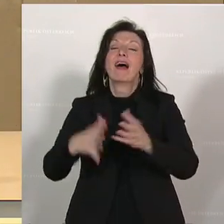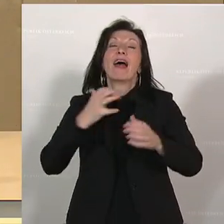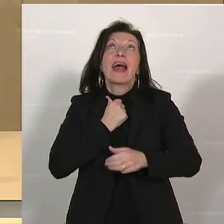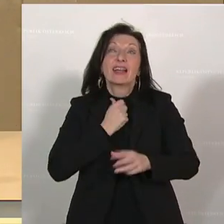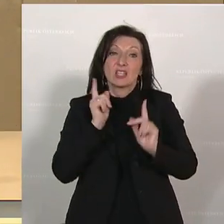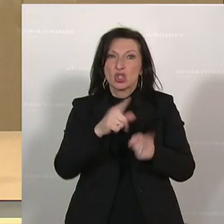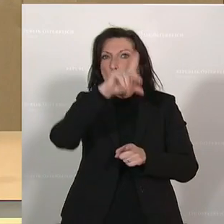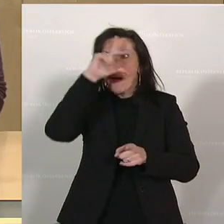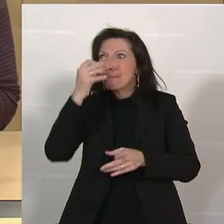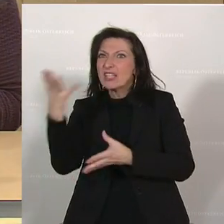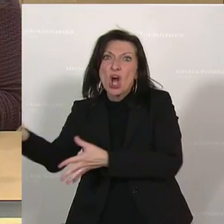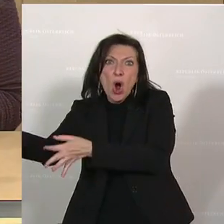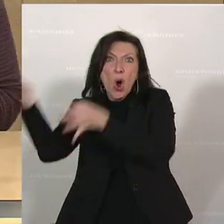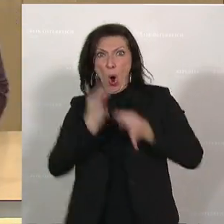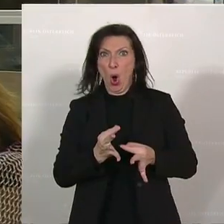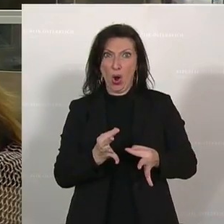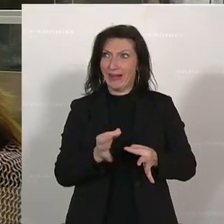raus, alles andere ist unerträglich.